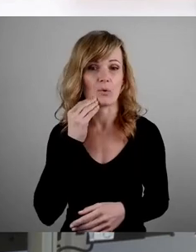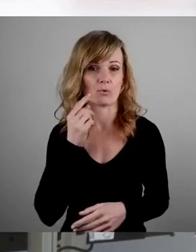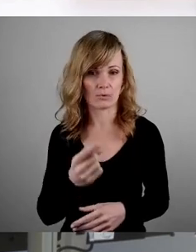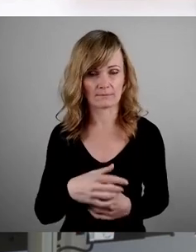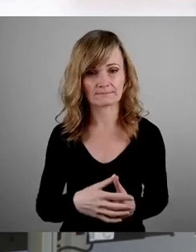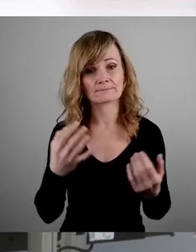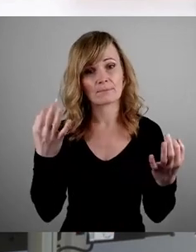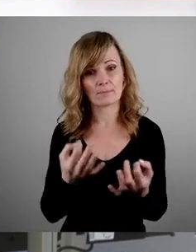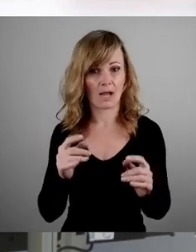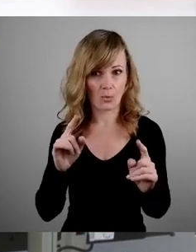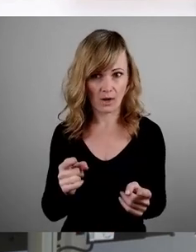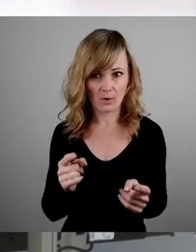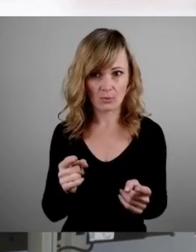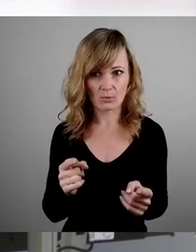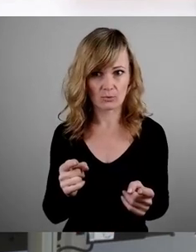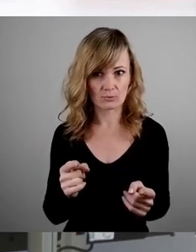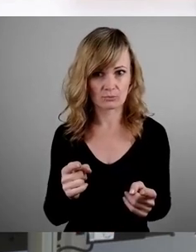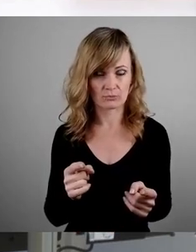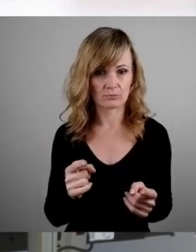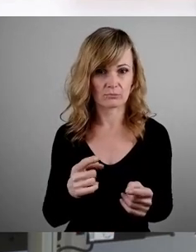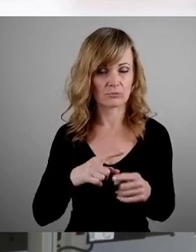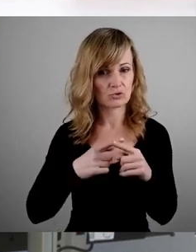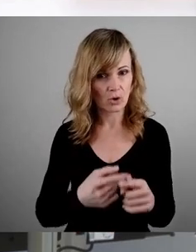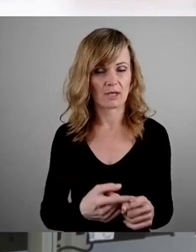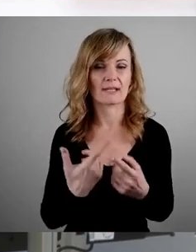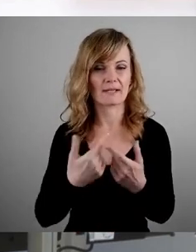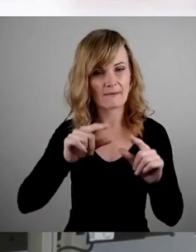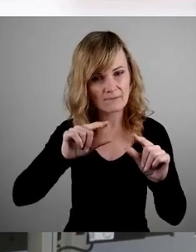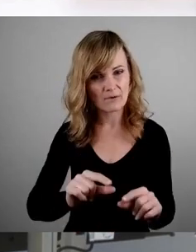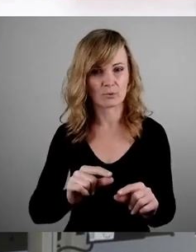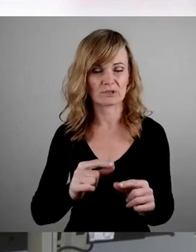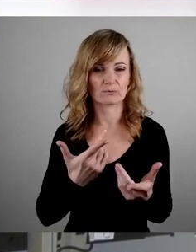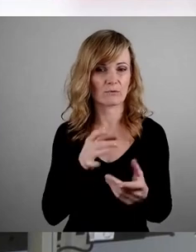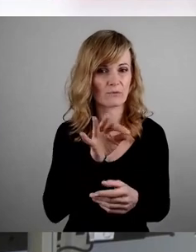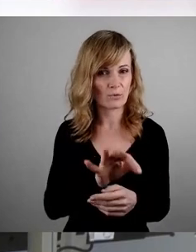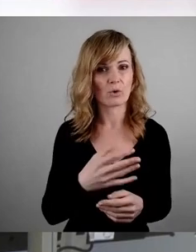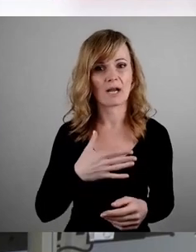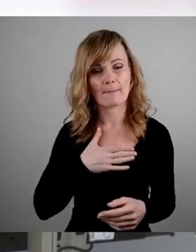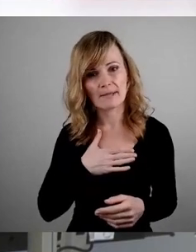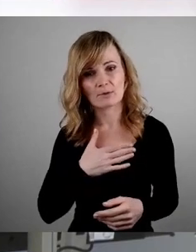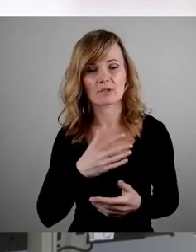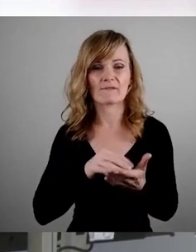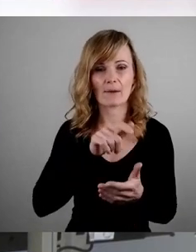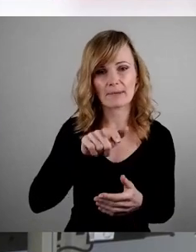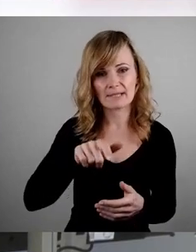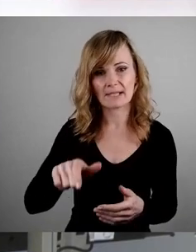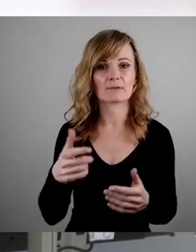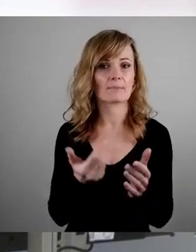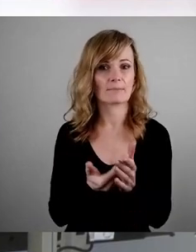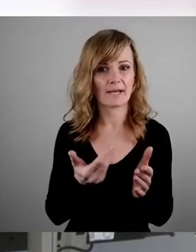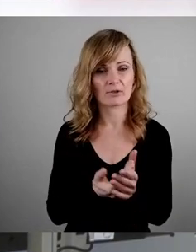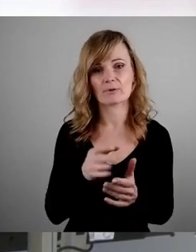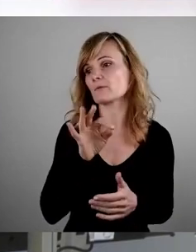auch steuerliche Vergünstigungen für gemeinnützige VermieterInnen, z.B. durch eine